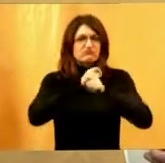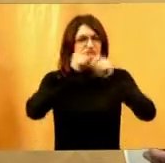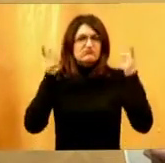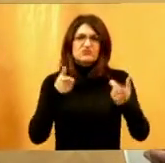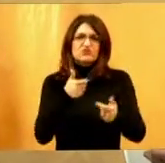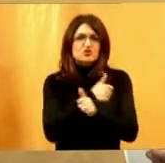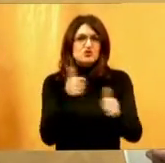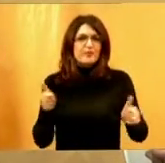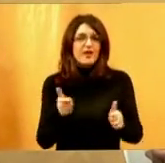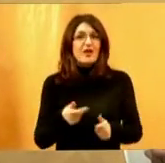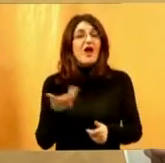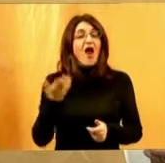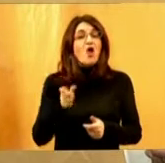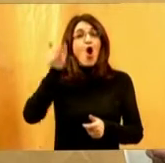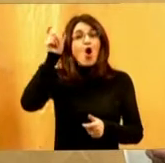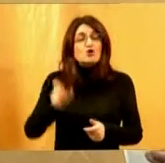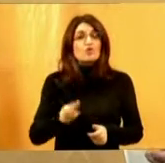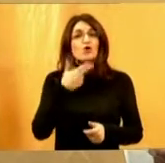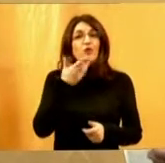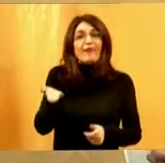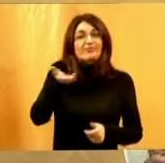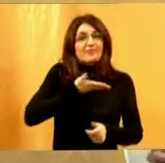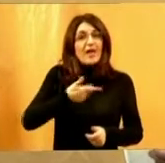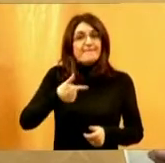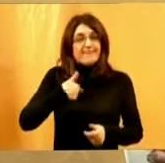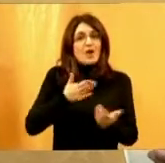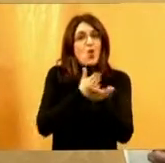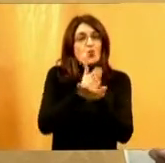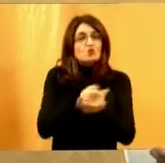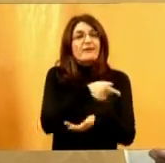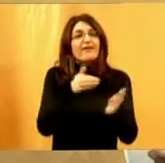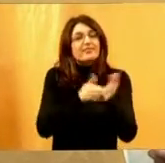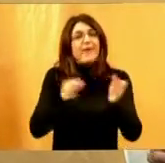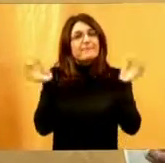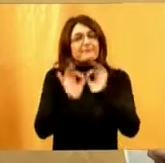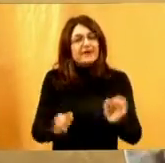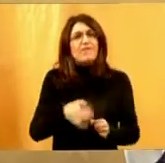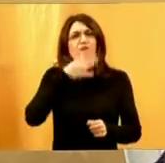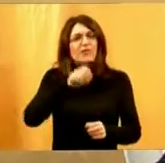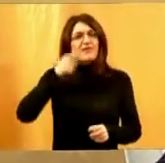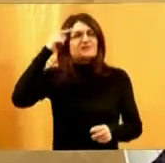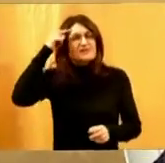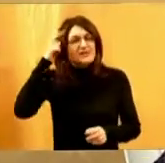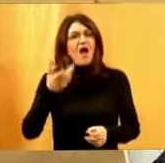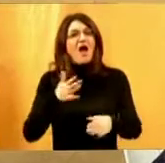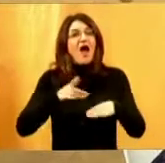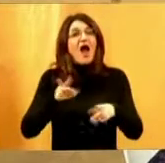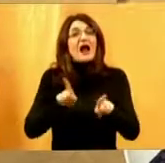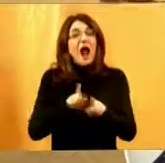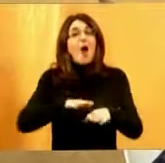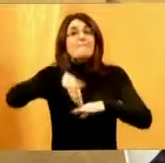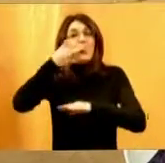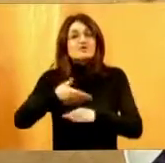Na koji se način osobe koje nama pružaju uslugu mogu pripremiti da su kvalitetnije i da se vi osjećate,